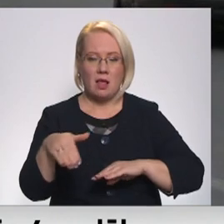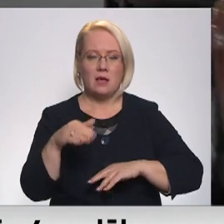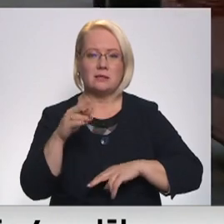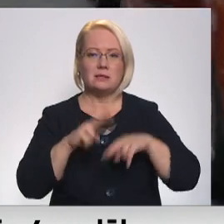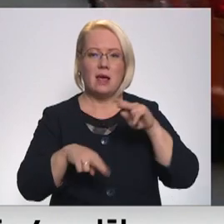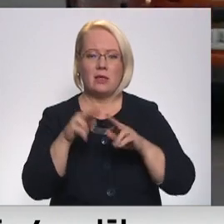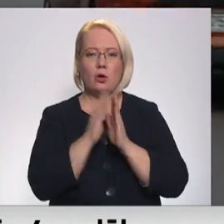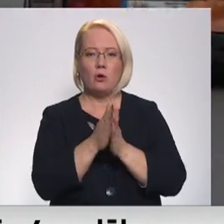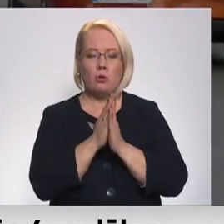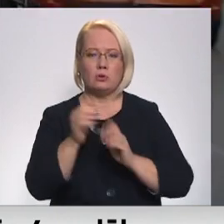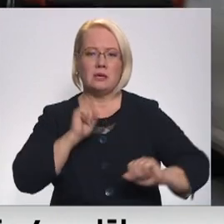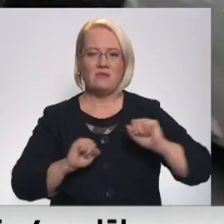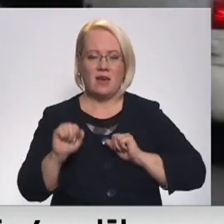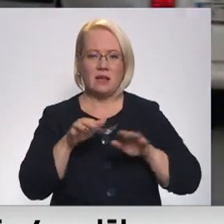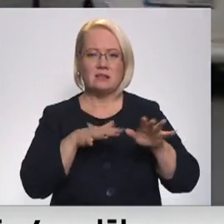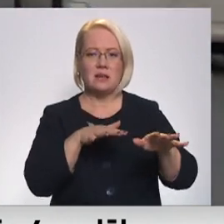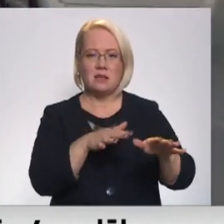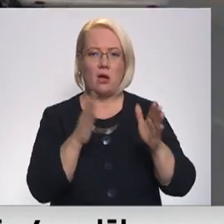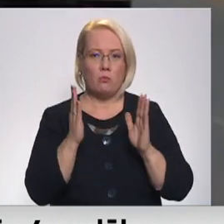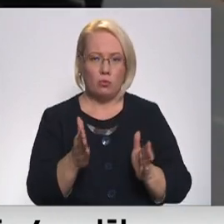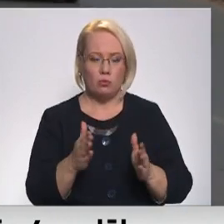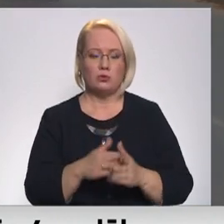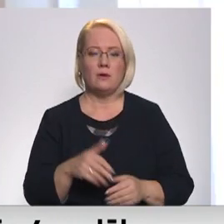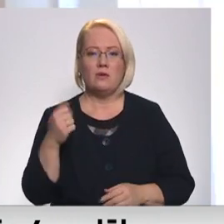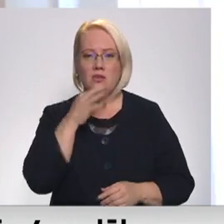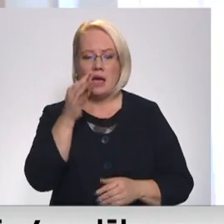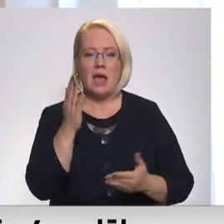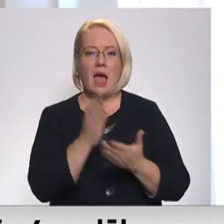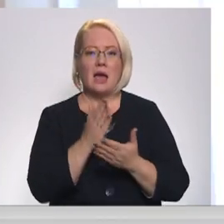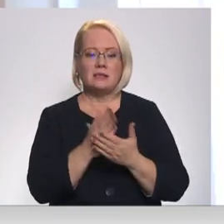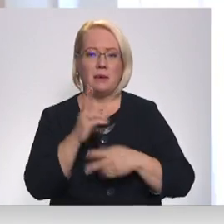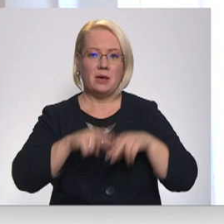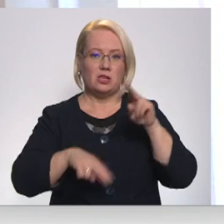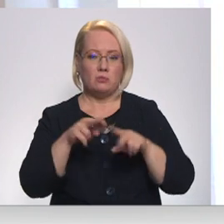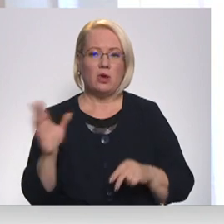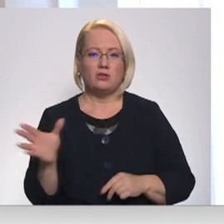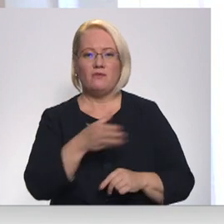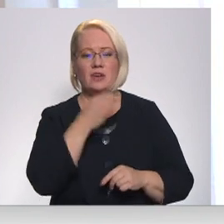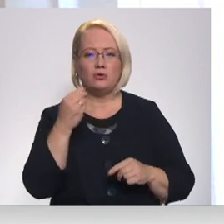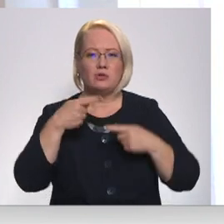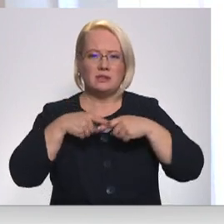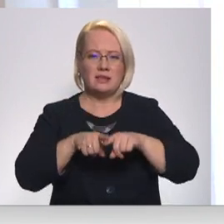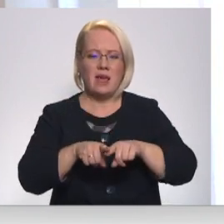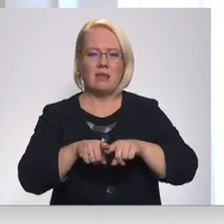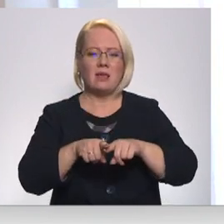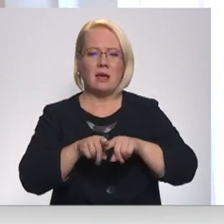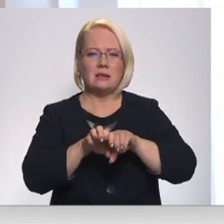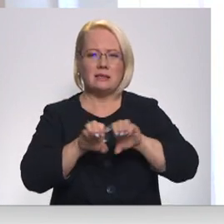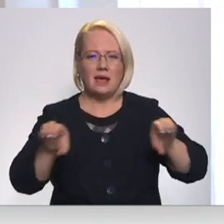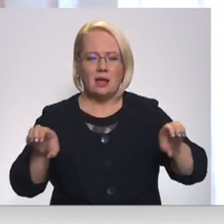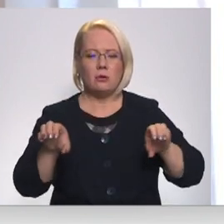izvairīties. Sastrāgumi būs. Esam veiksmīgi izbūvējuši visu inženērtīklās Lāčplēša ielas zonā un